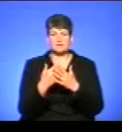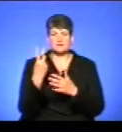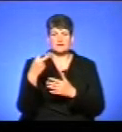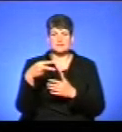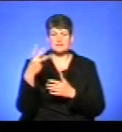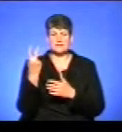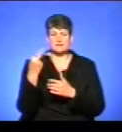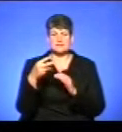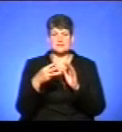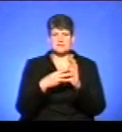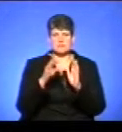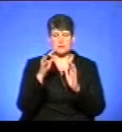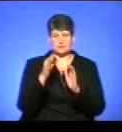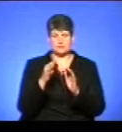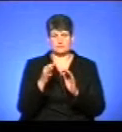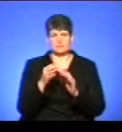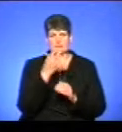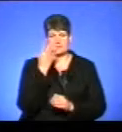-27 градусів вище нуля.